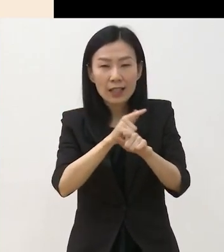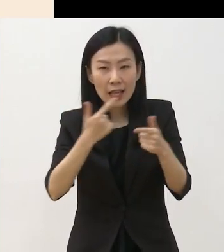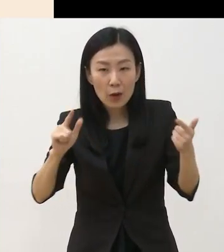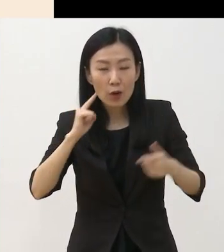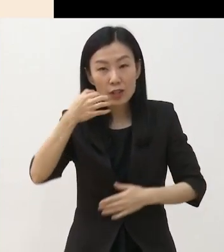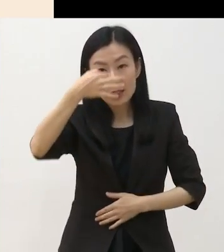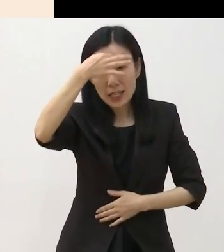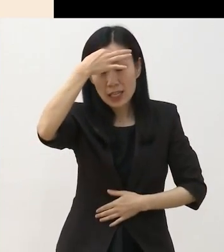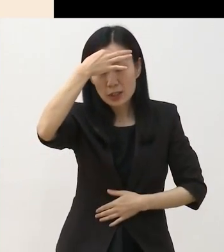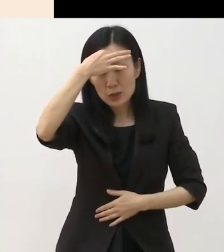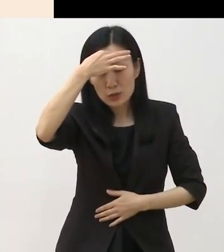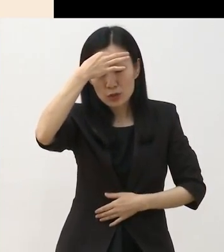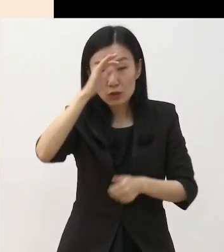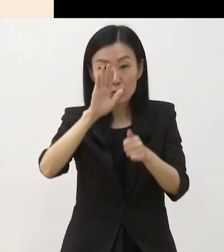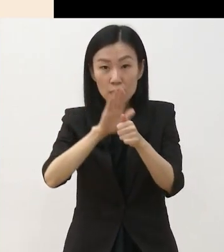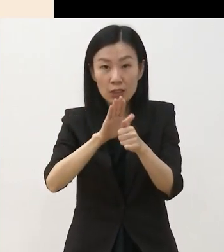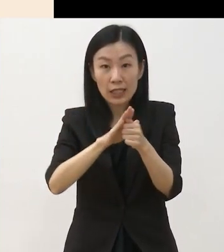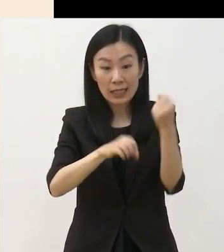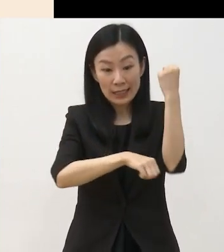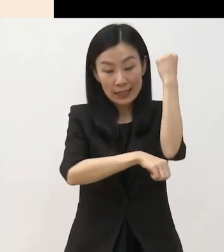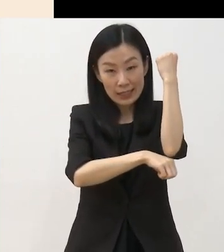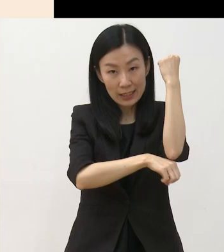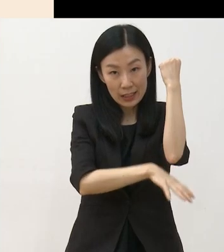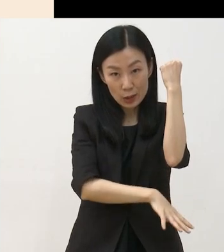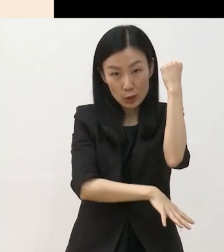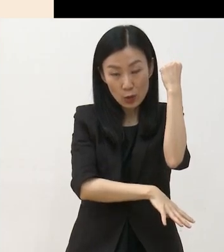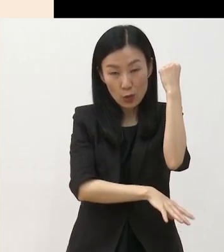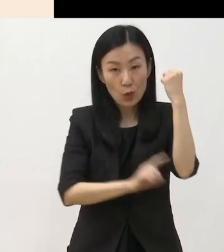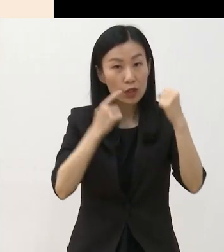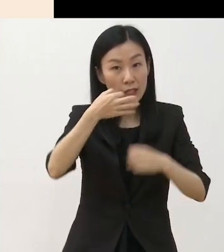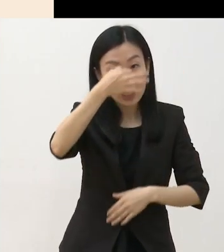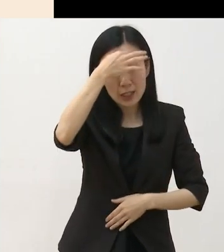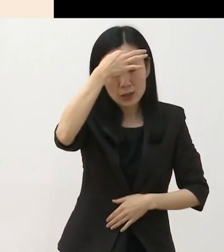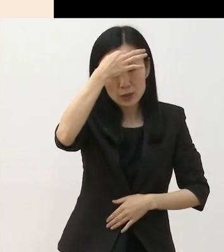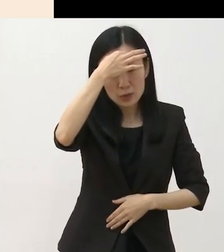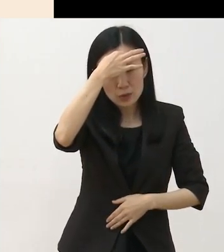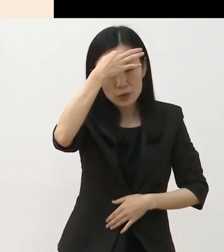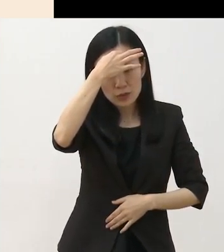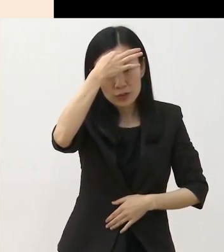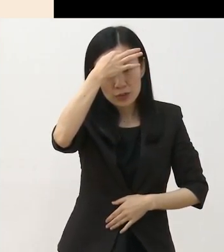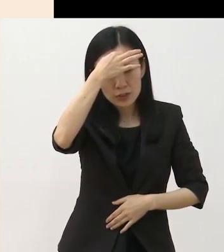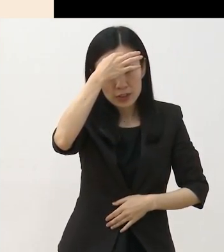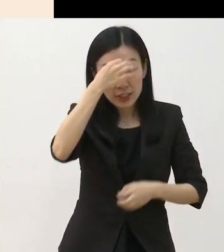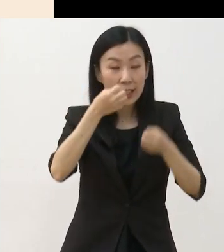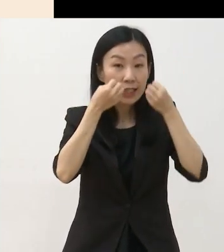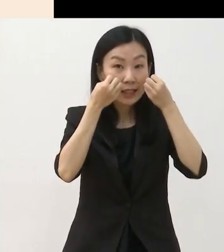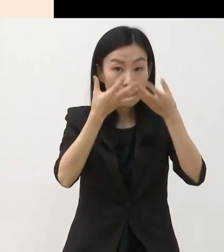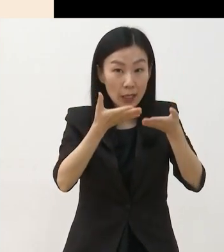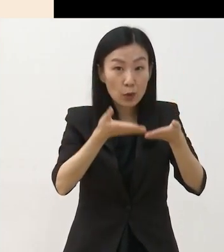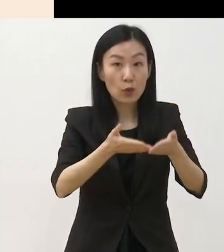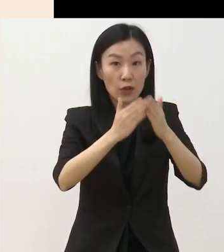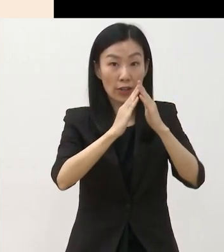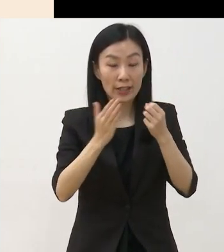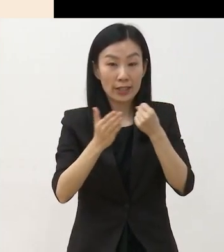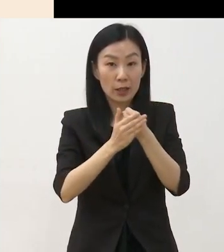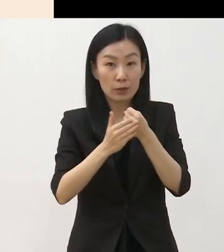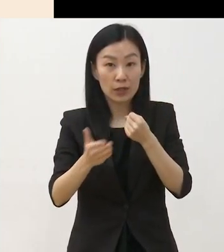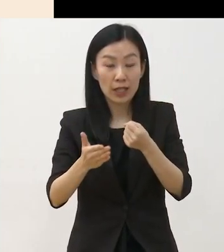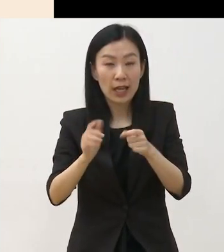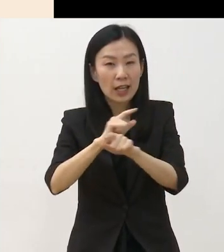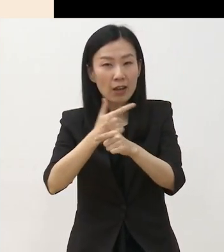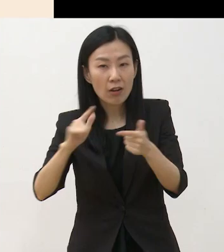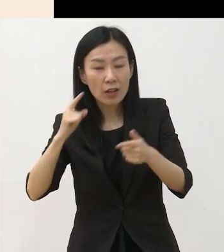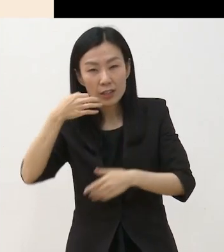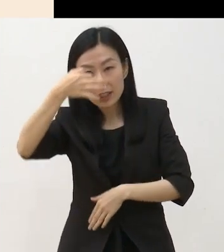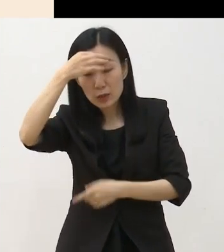분야 지원 사업인 기초예술 다양성 증진 지원 사업이 신설될 예정이기 때문에 다원분야는